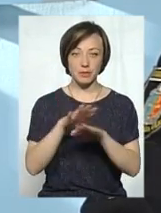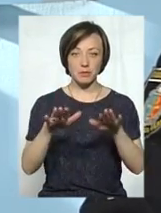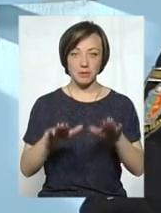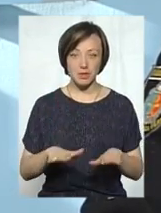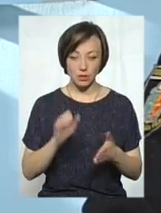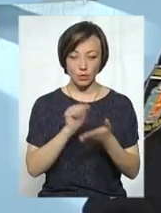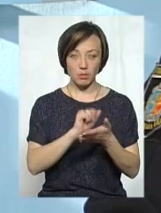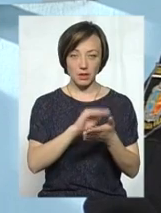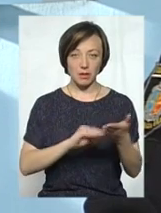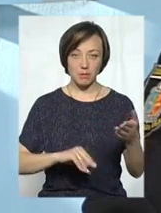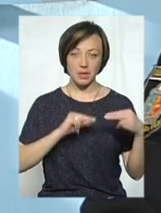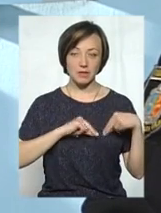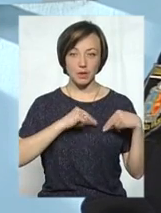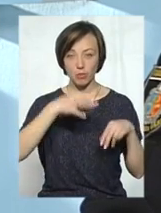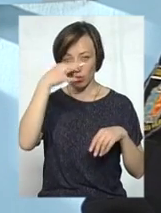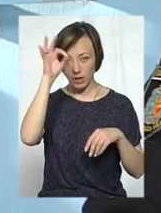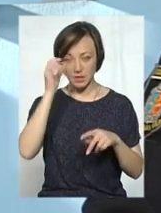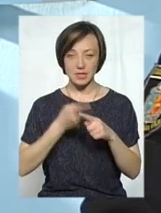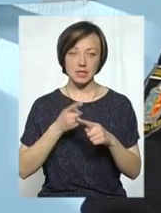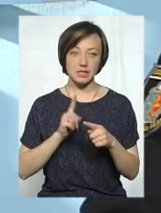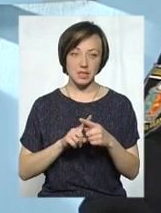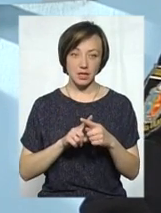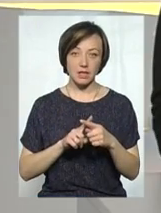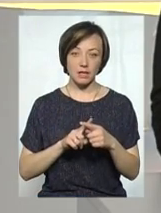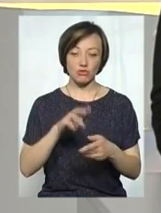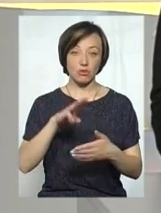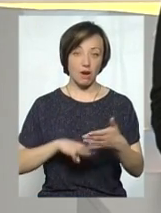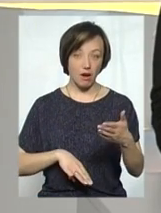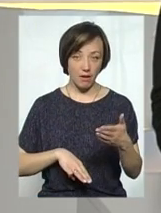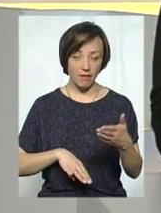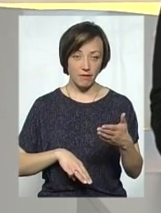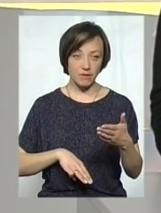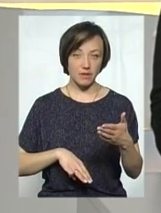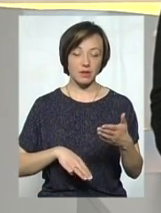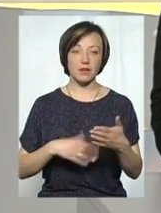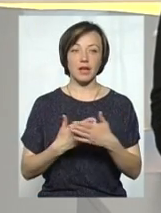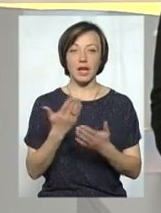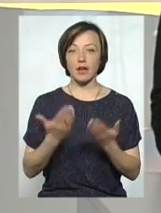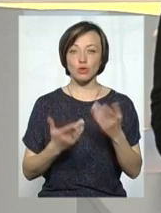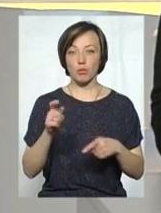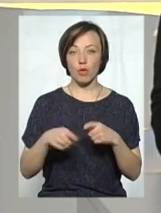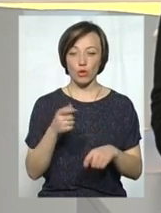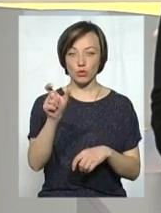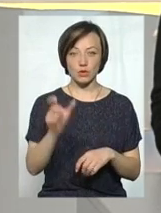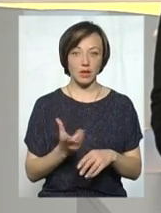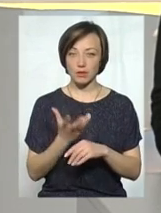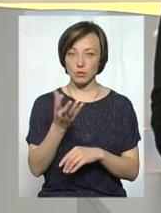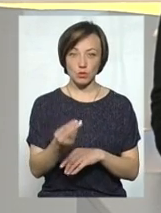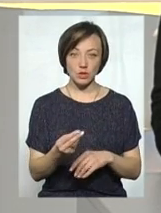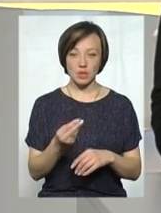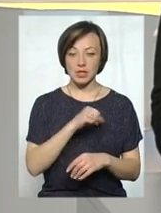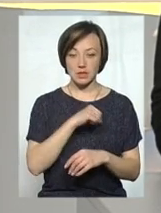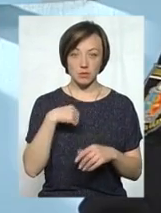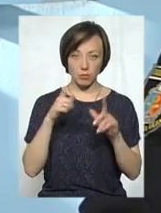і задокументували працівники поліції це порушення, відповідно наклали штраф. І якщо порушником штраф не сплочується в